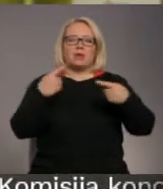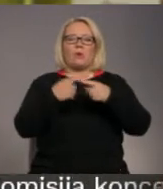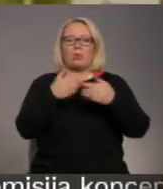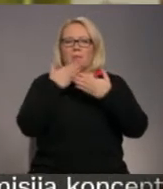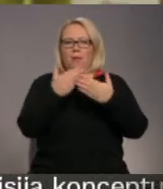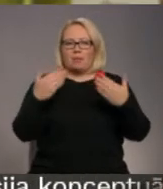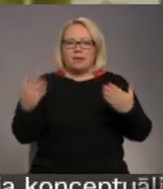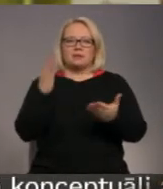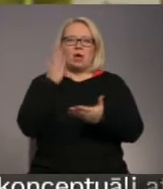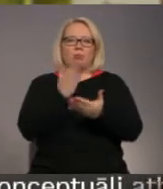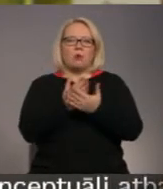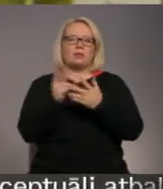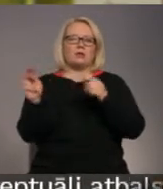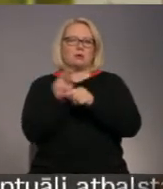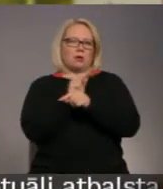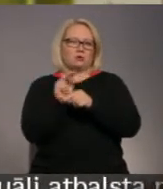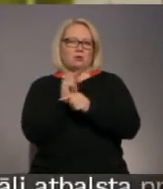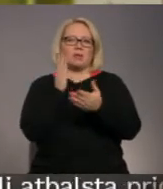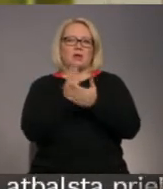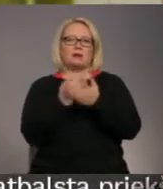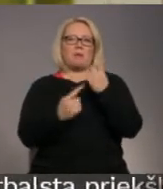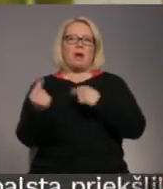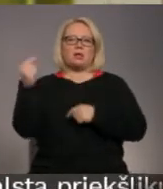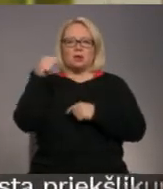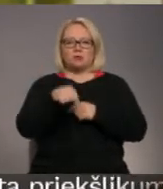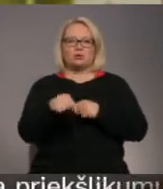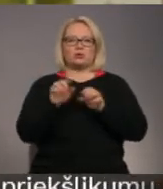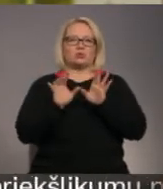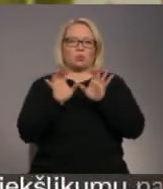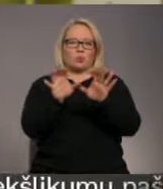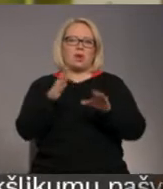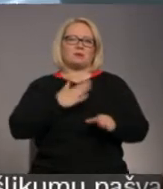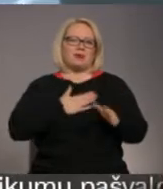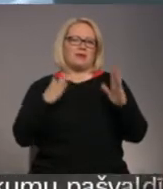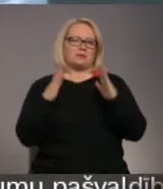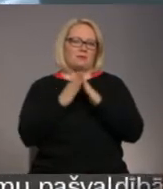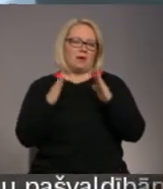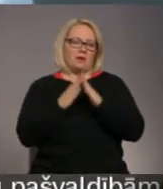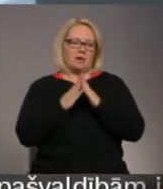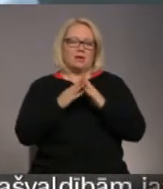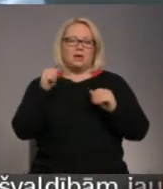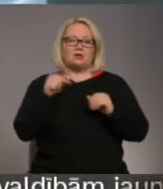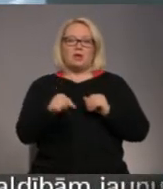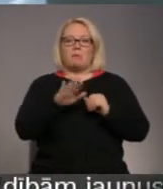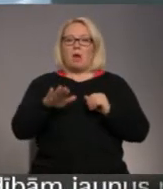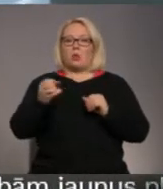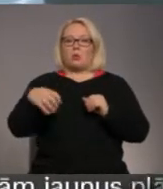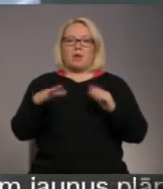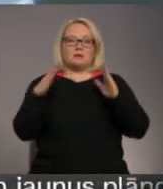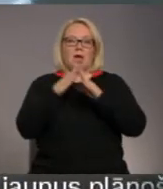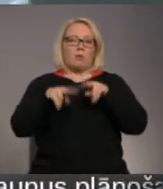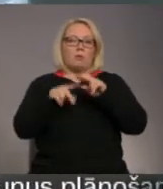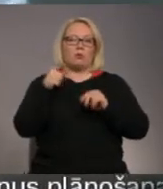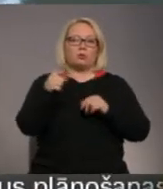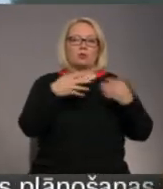notikusi rekonstrukciju un esam atgriezušies atkal skrundā savās mājās. Šīs skrundas bērndārs ēka celta